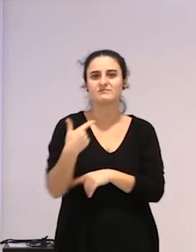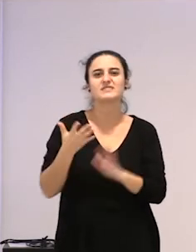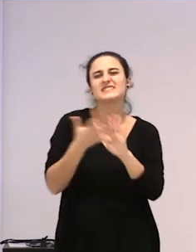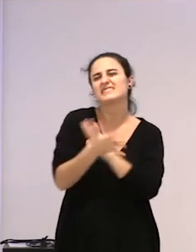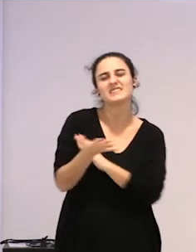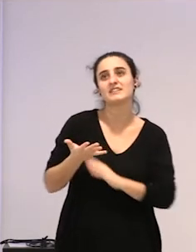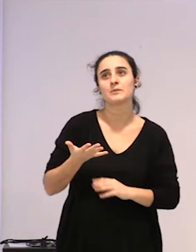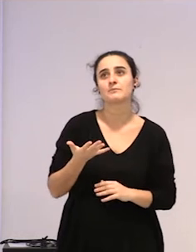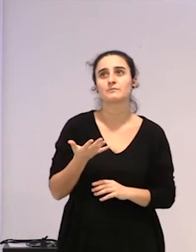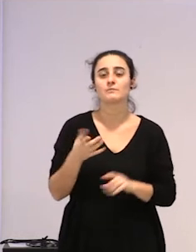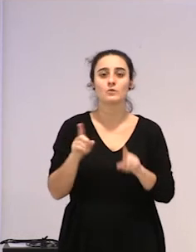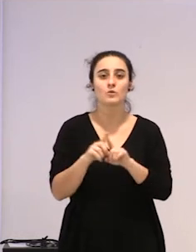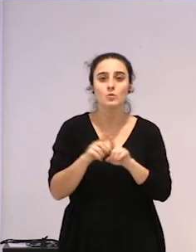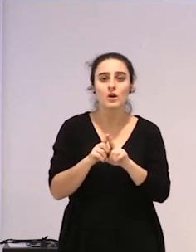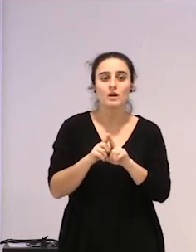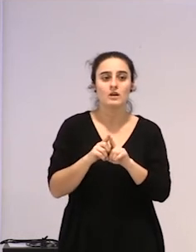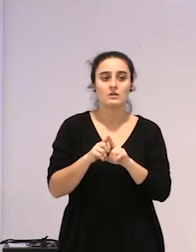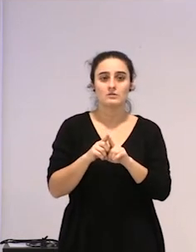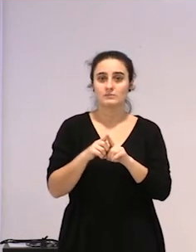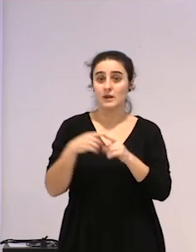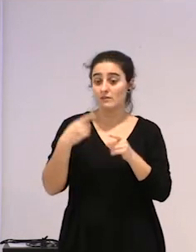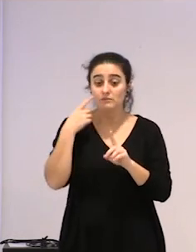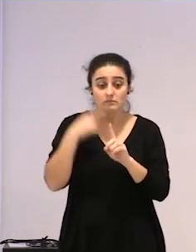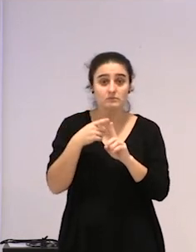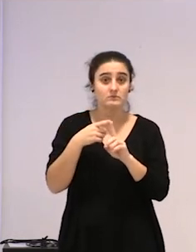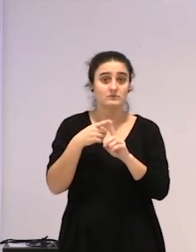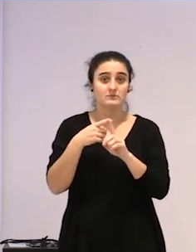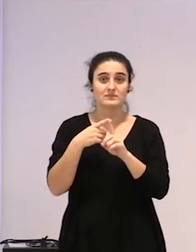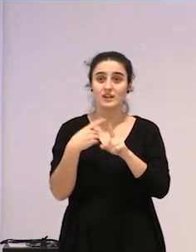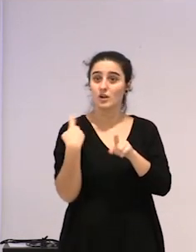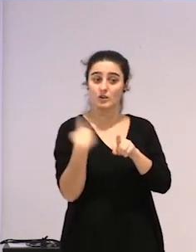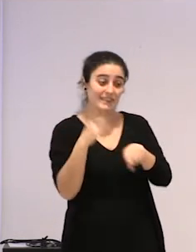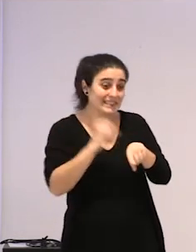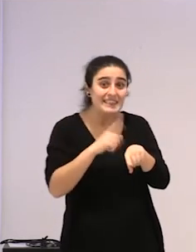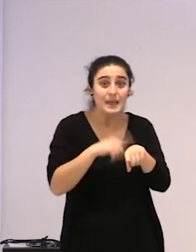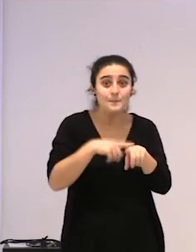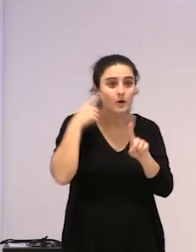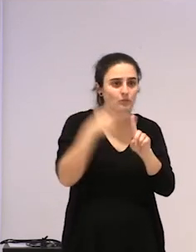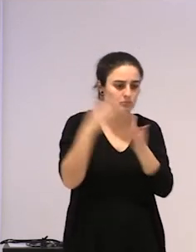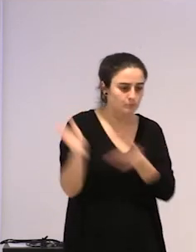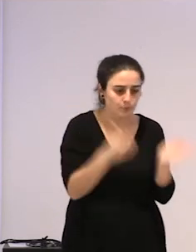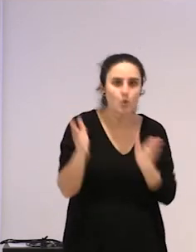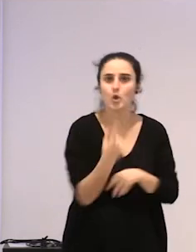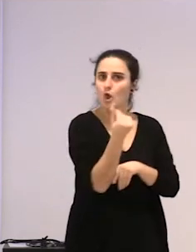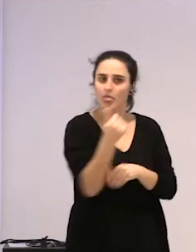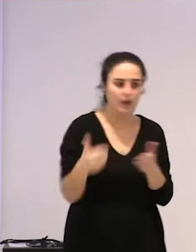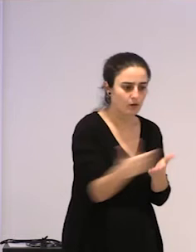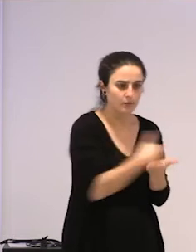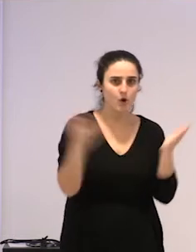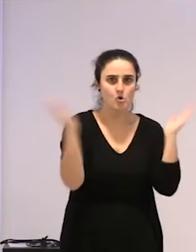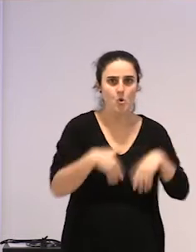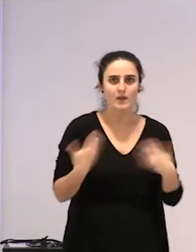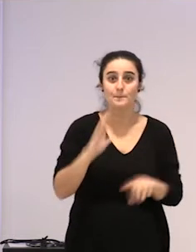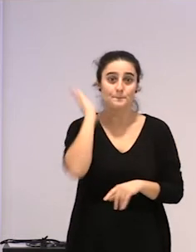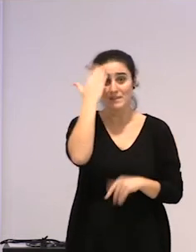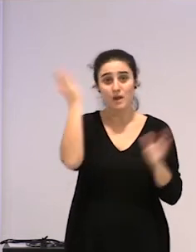ba, nolabait, produkziorako edo, kontsumorako bideratuta ez dauden denbora guztioiek, ez daukatela baliorik, eta bazterretan kokatuta daudela,